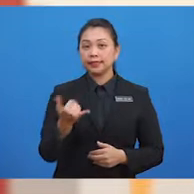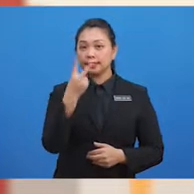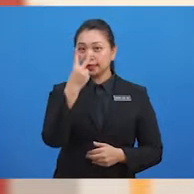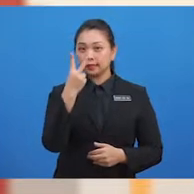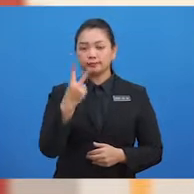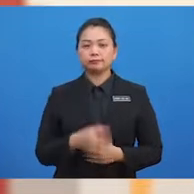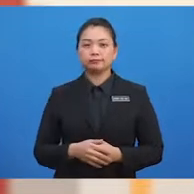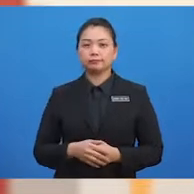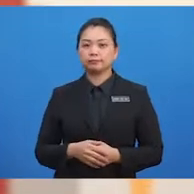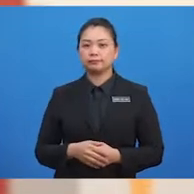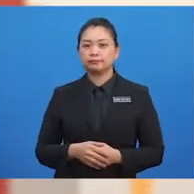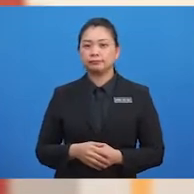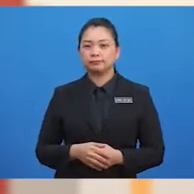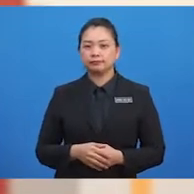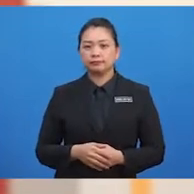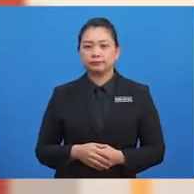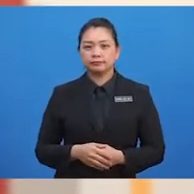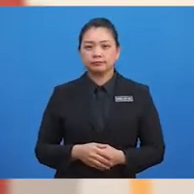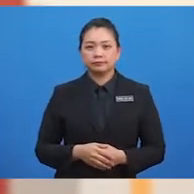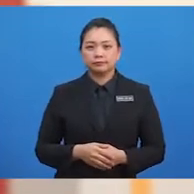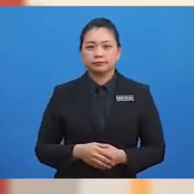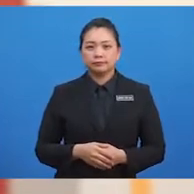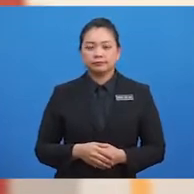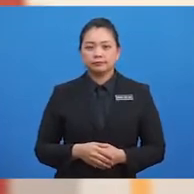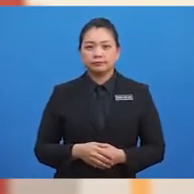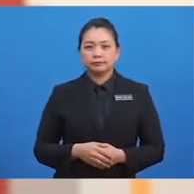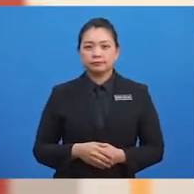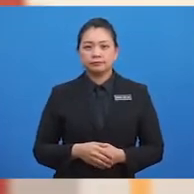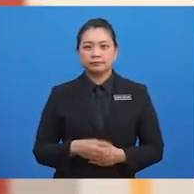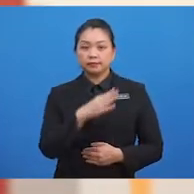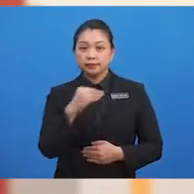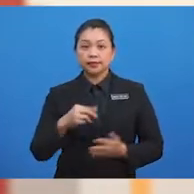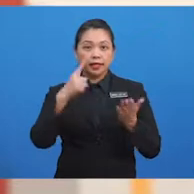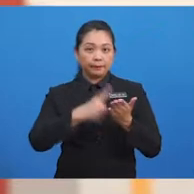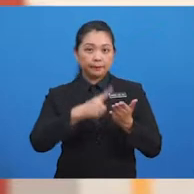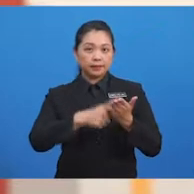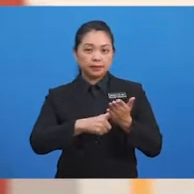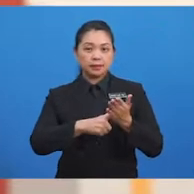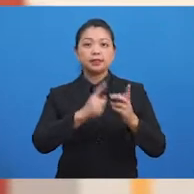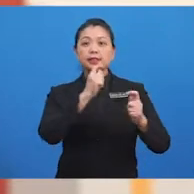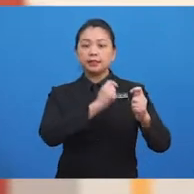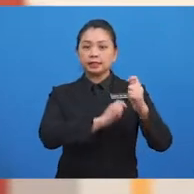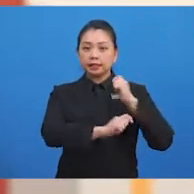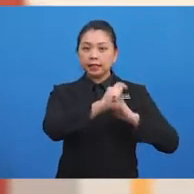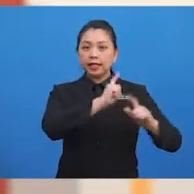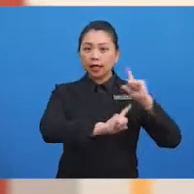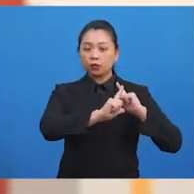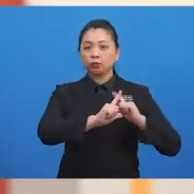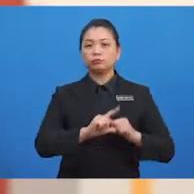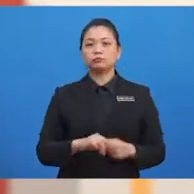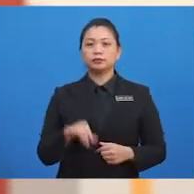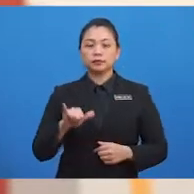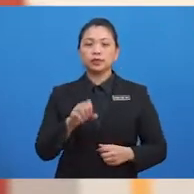lihat situasi-situasi berikut dan bincang tingkah laku yang